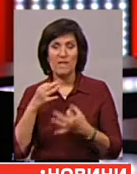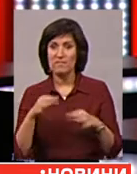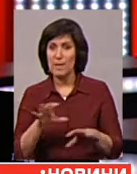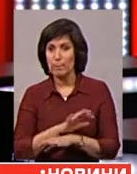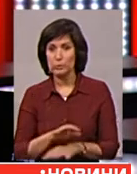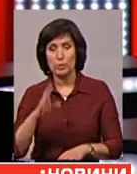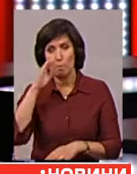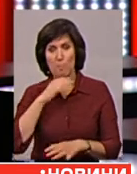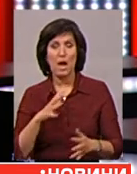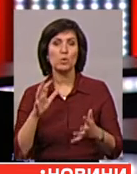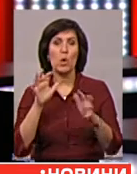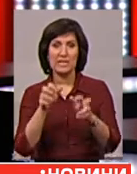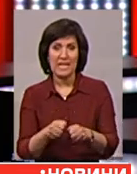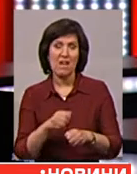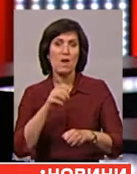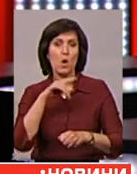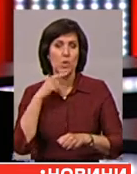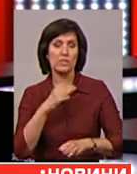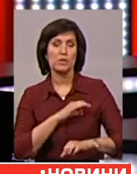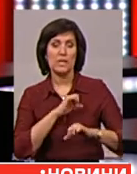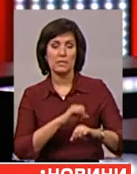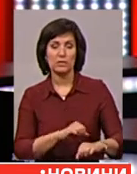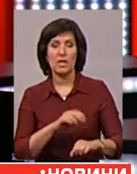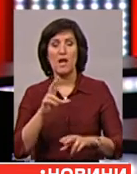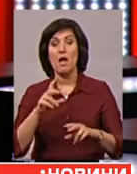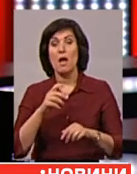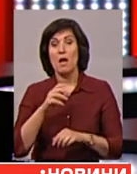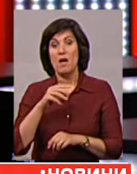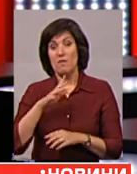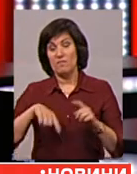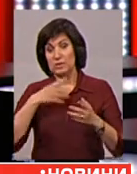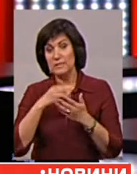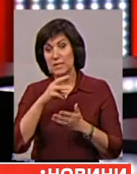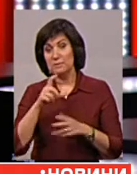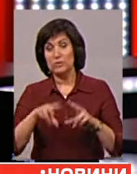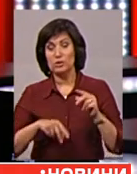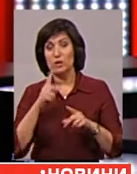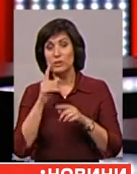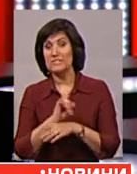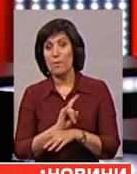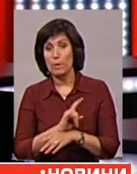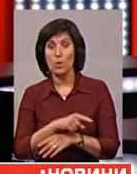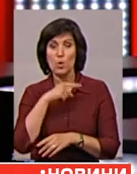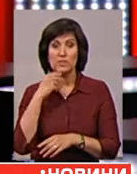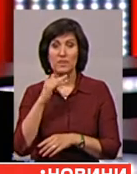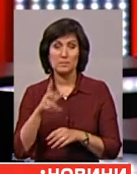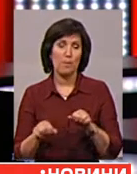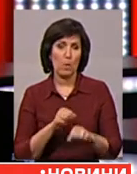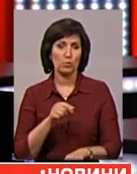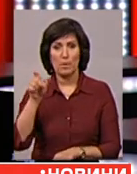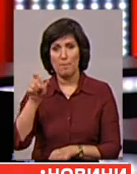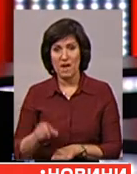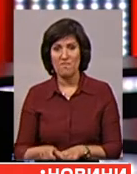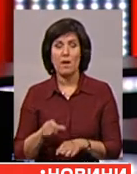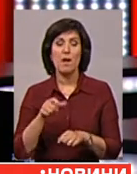найняв російського захисника. У вітчизняному МЗС справу вважають сфабрикованою. До того ж, заявляють, російська ФСБ порушила права Павла,